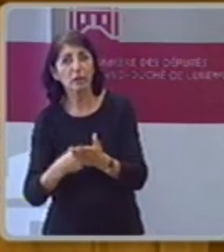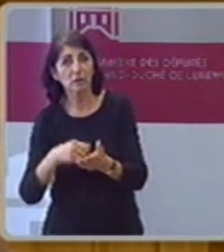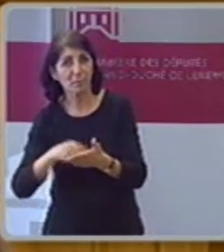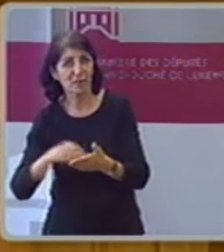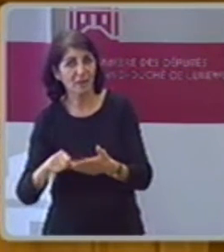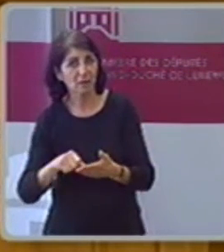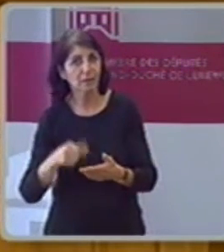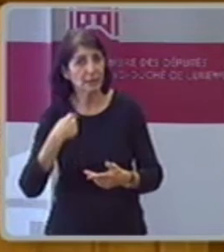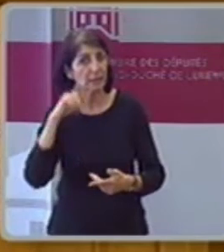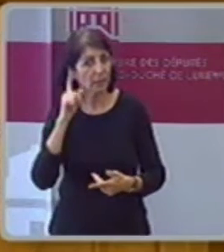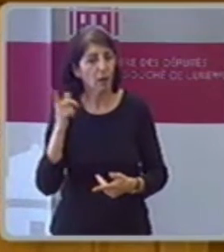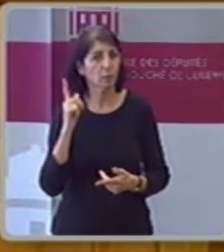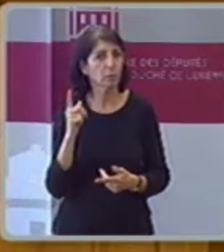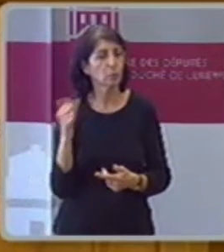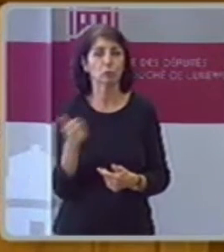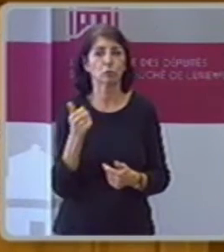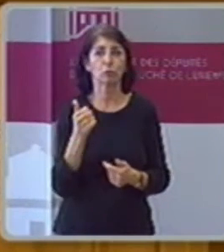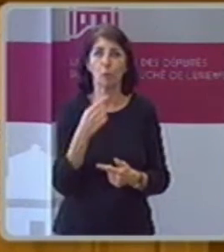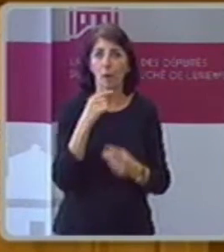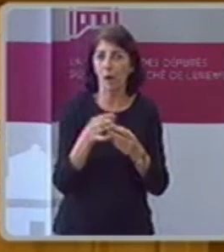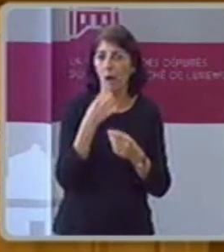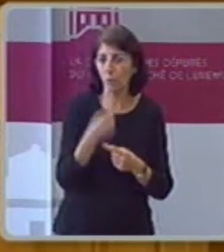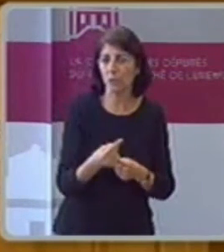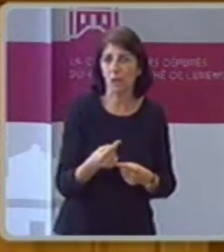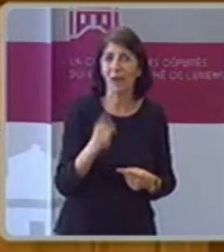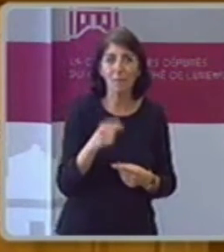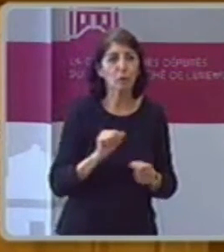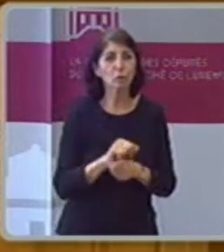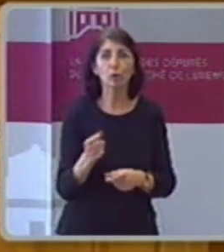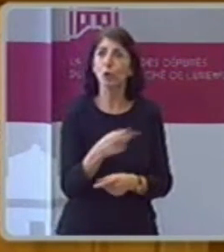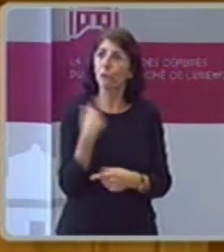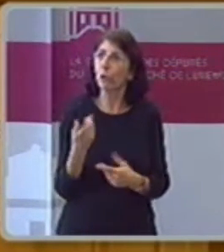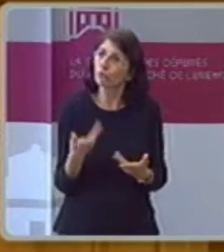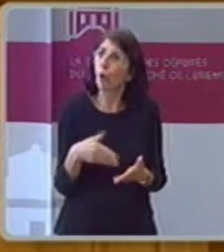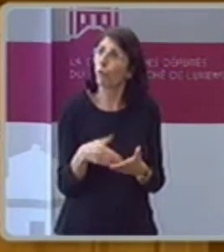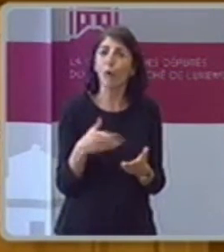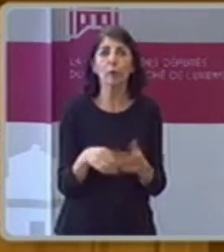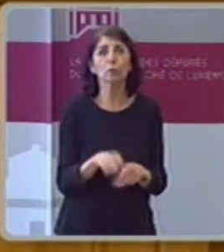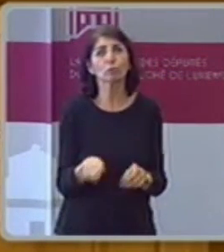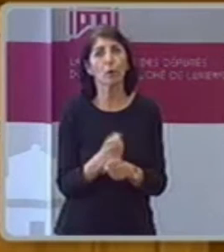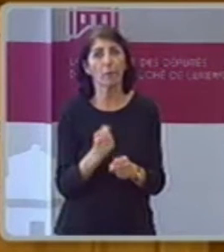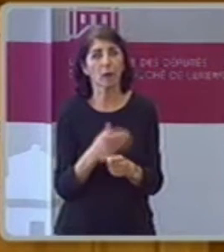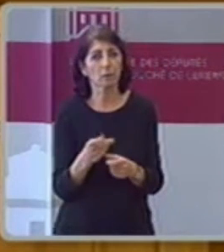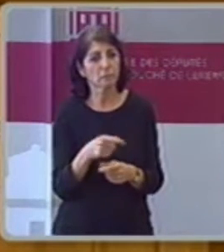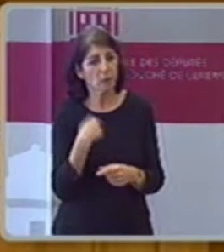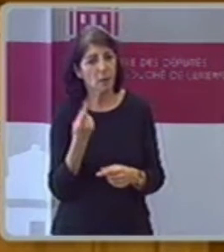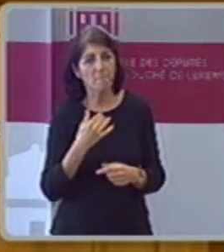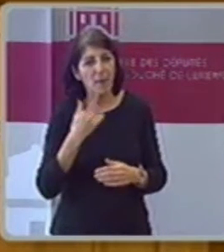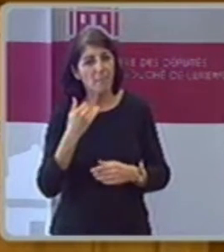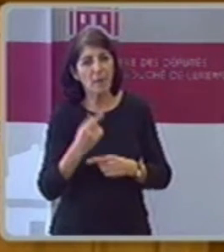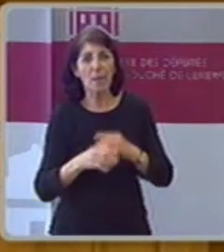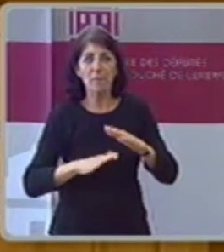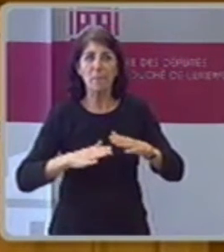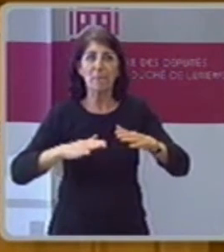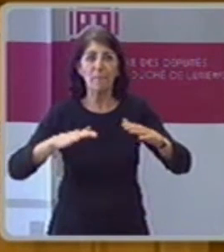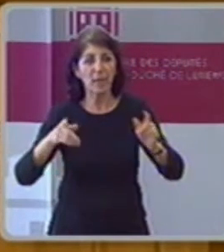rutschen immer mit dem Defizit wir schwärzen Haut von einer Population von über einer Million Leute und